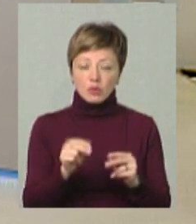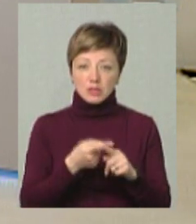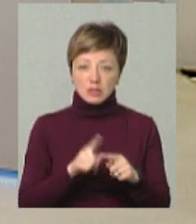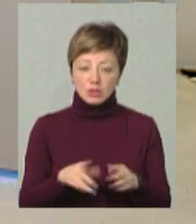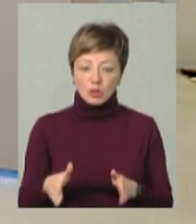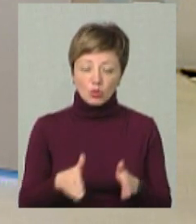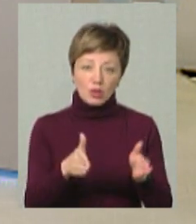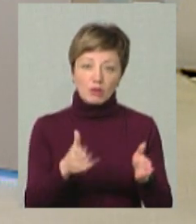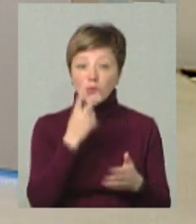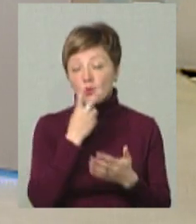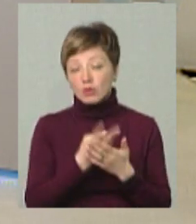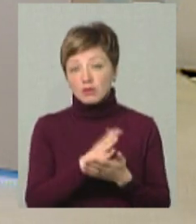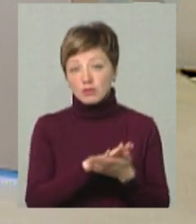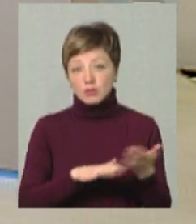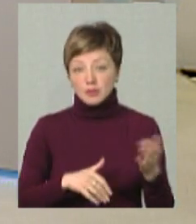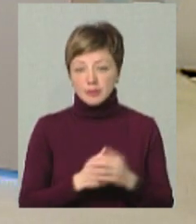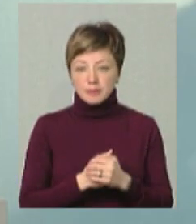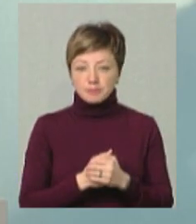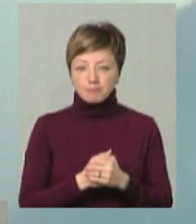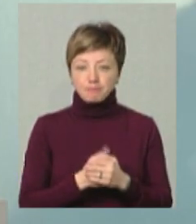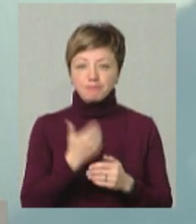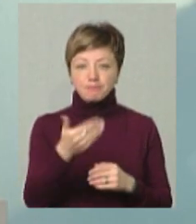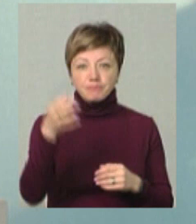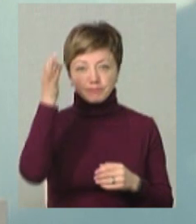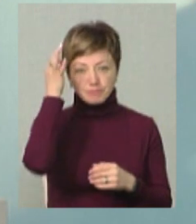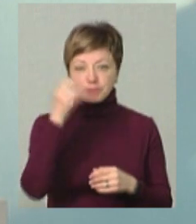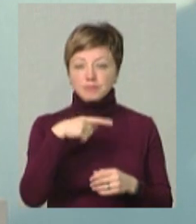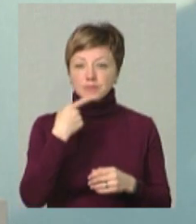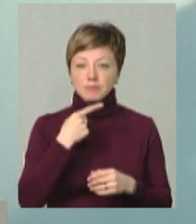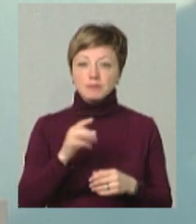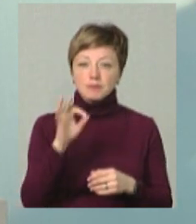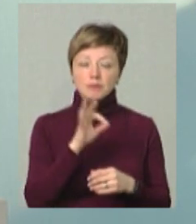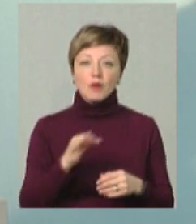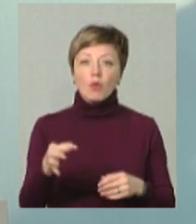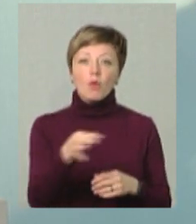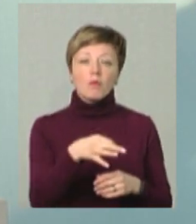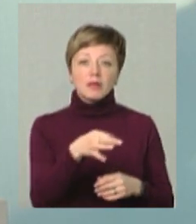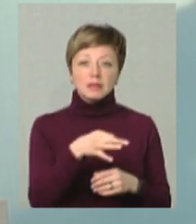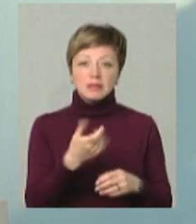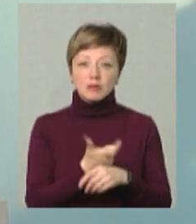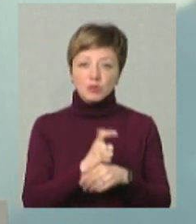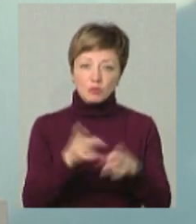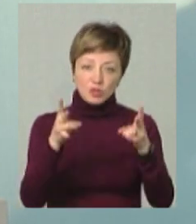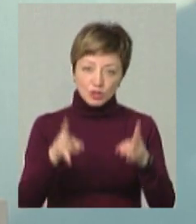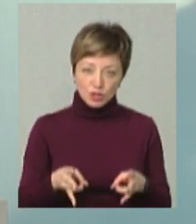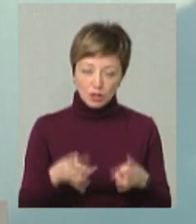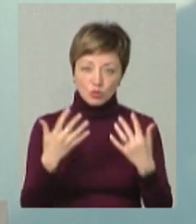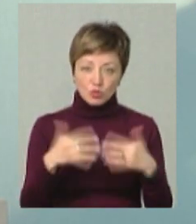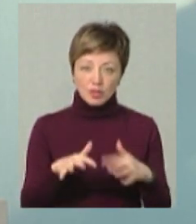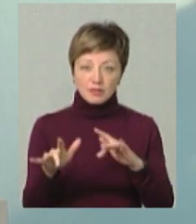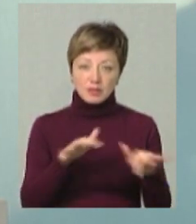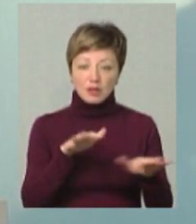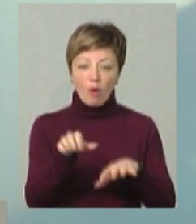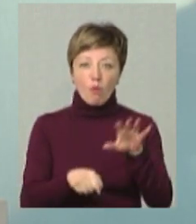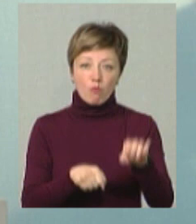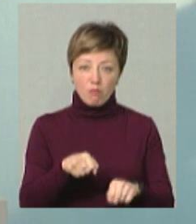доріг. Подивимося. Ви згадали і зауважили ті області, які найбільше постраждали вже від дій